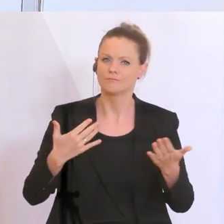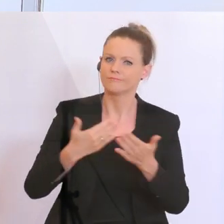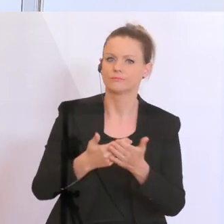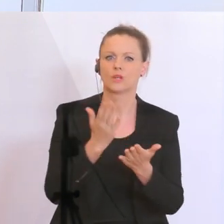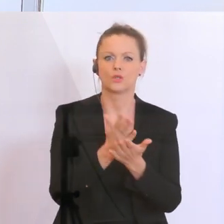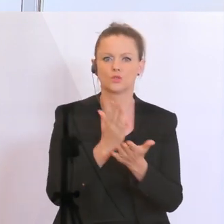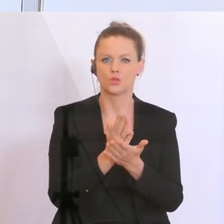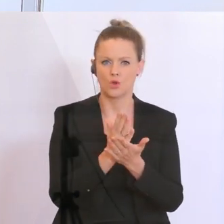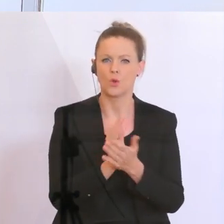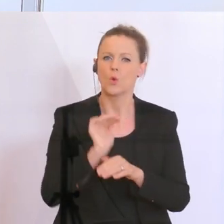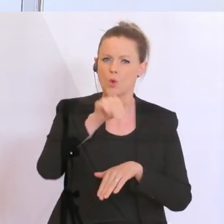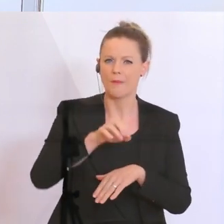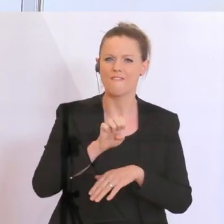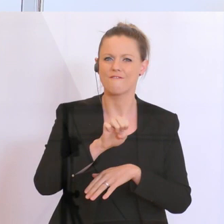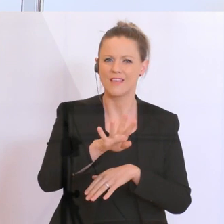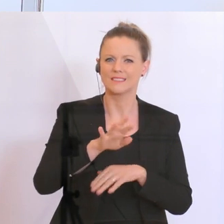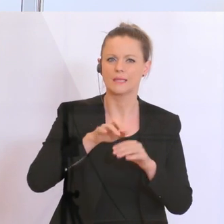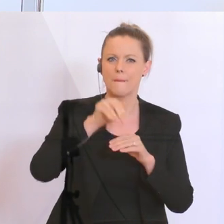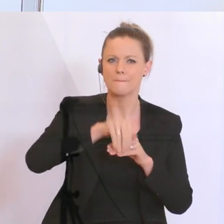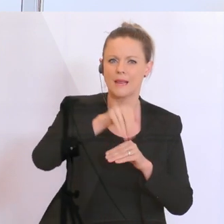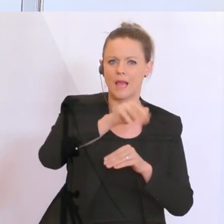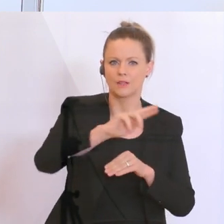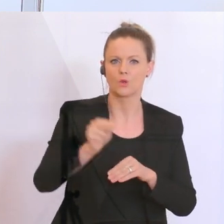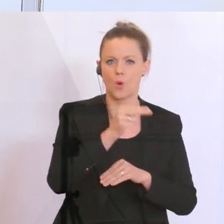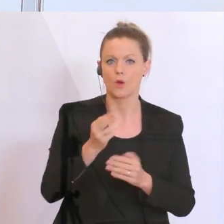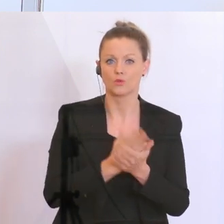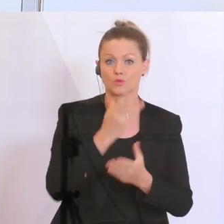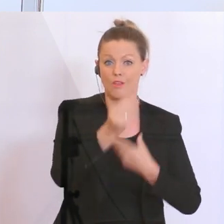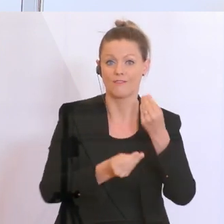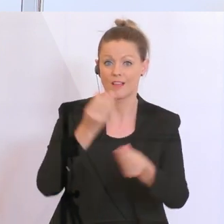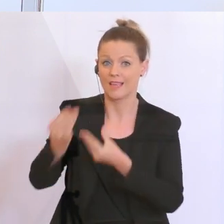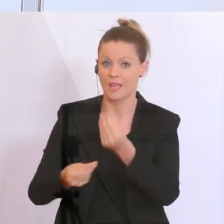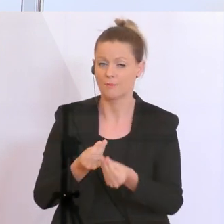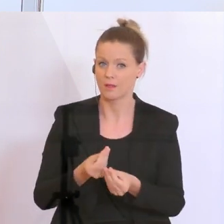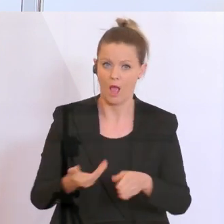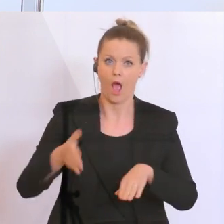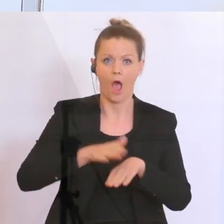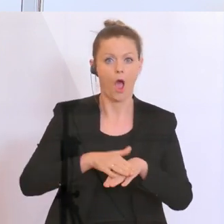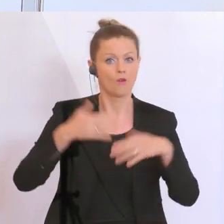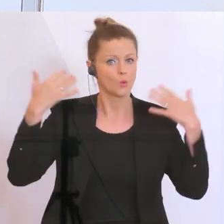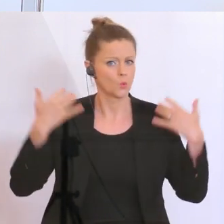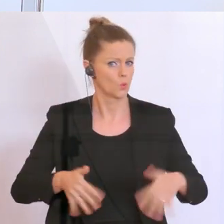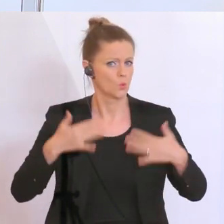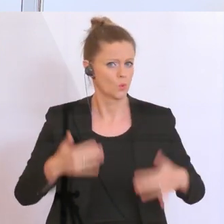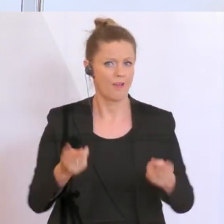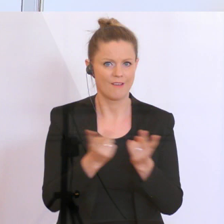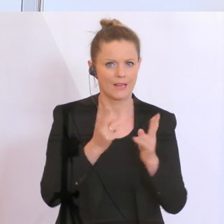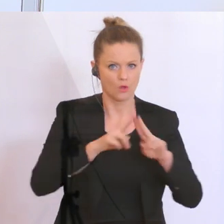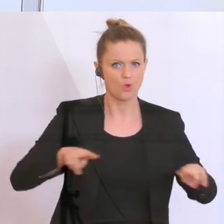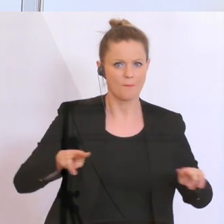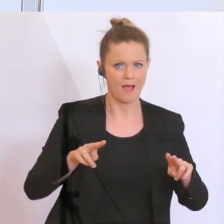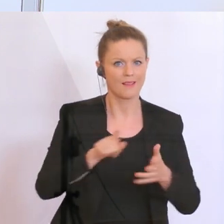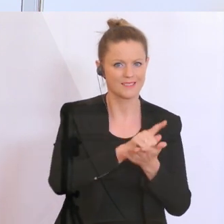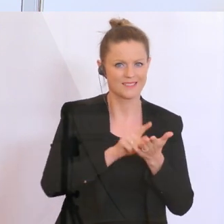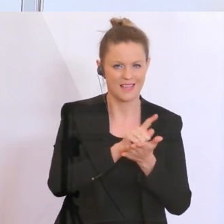Volumen von über 14 Milliarden Euro vergeben worden ist. Das ist ein Vielfaches im Vergleich zu normalen Zeiten. Das